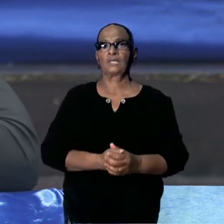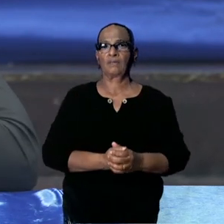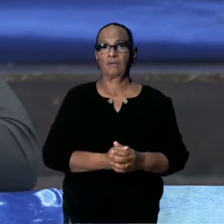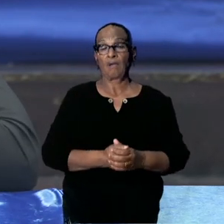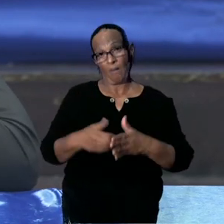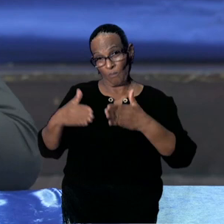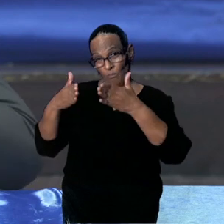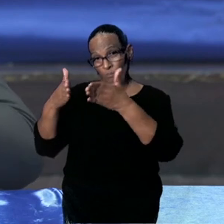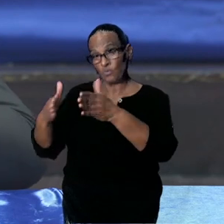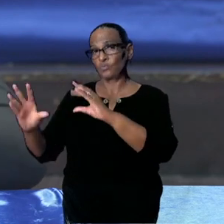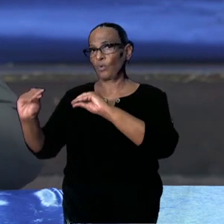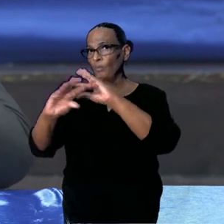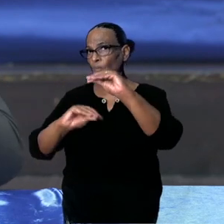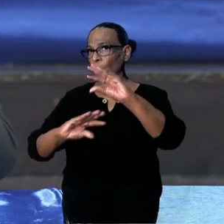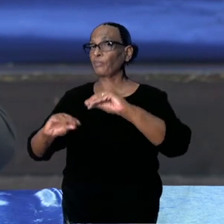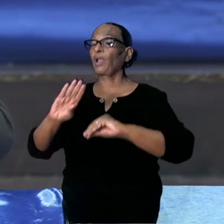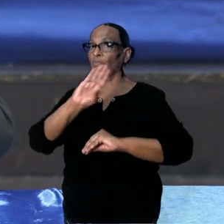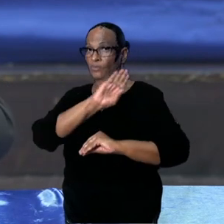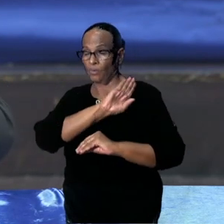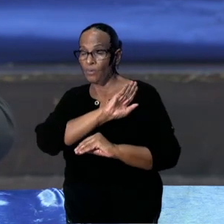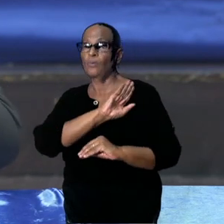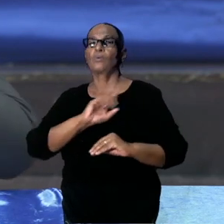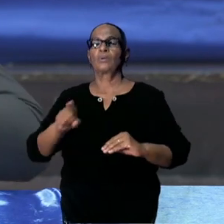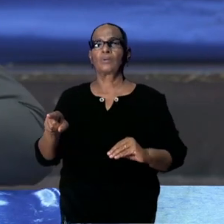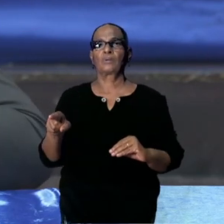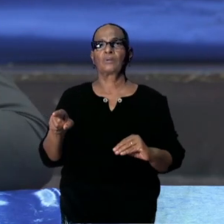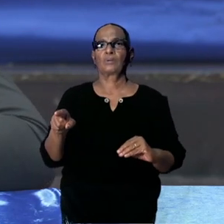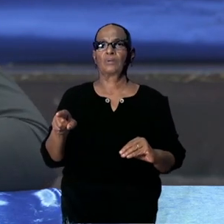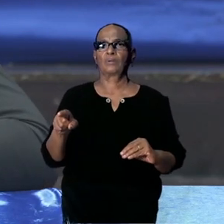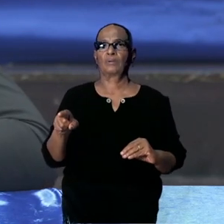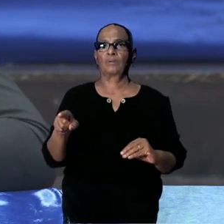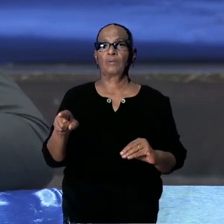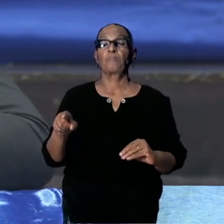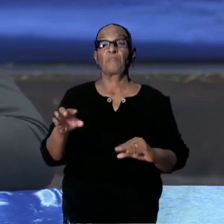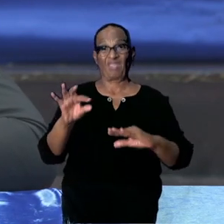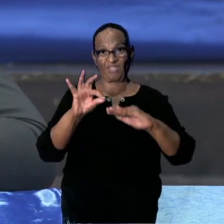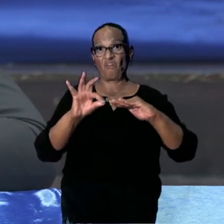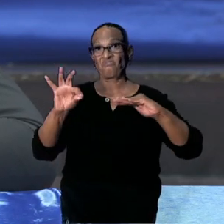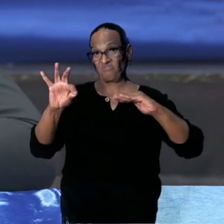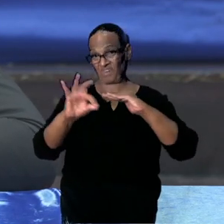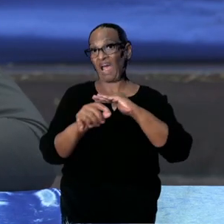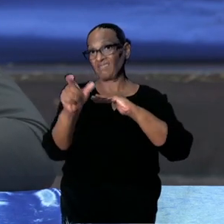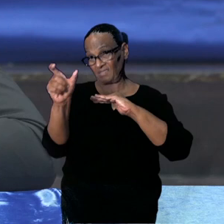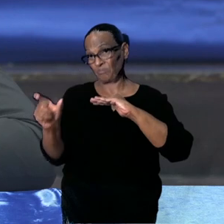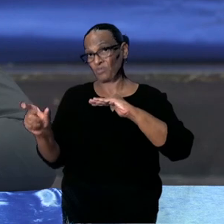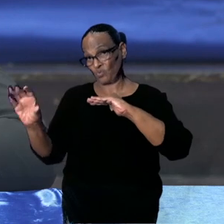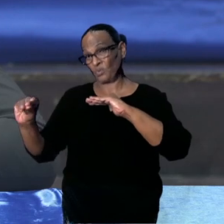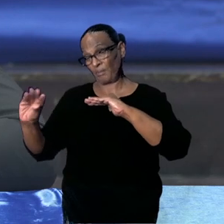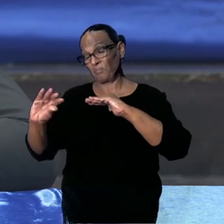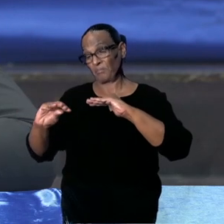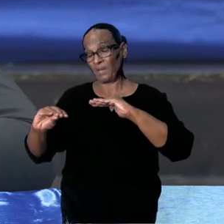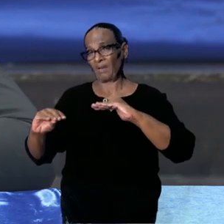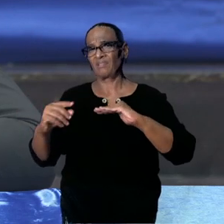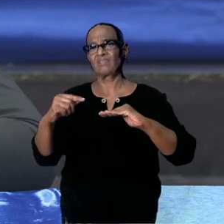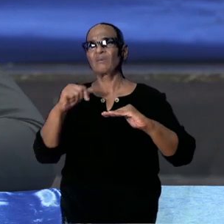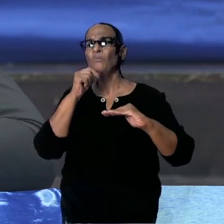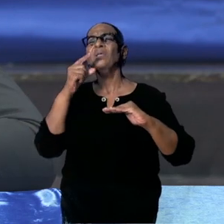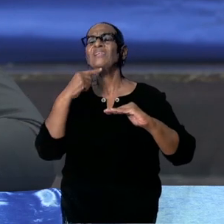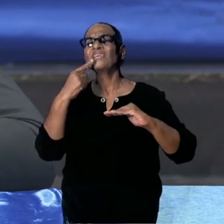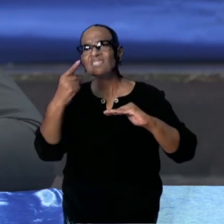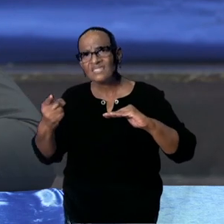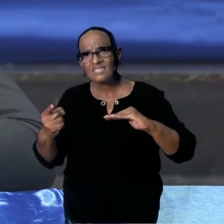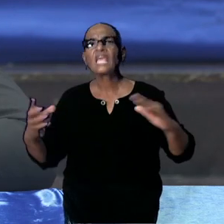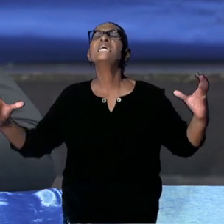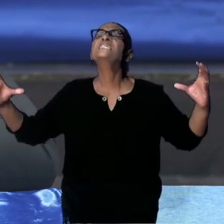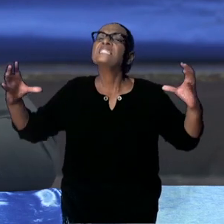vergis heb, ook besprekingen gevoerd met de Fransen. En wat ik zeg, het blijft een